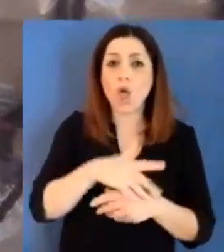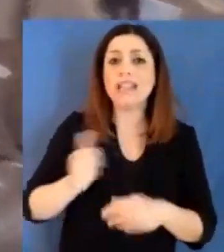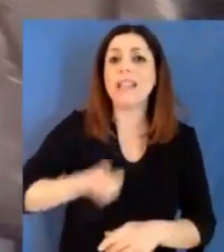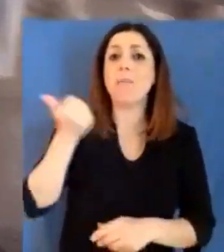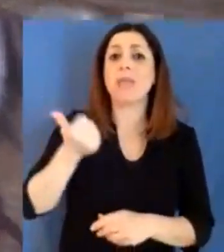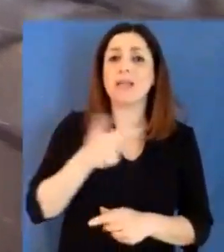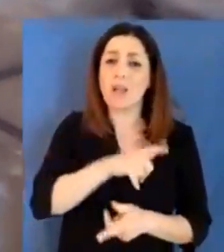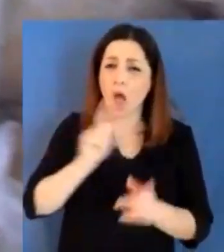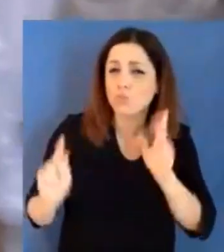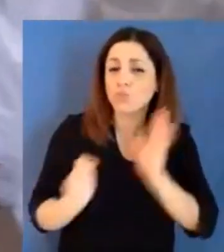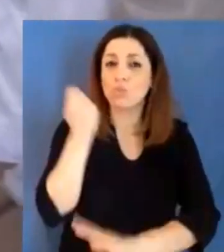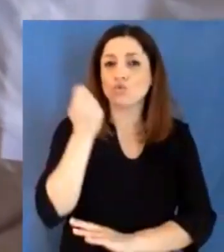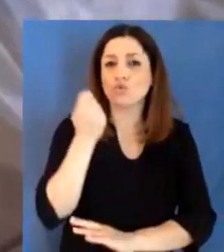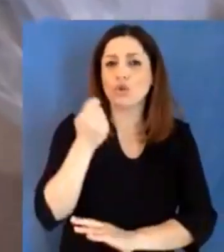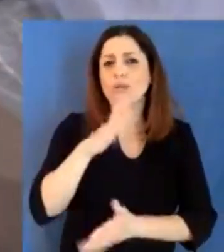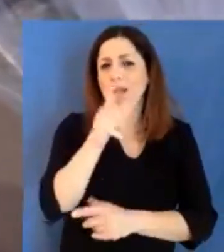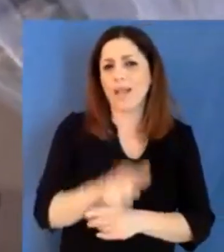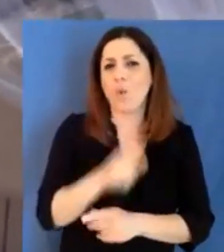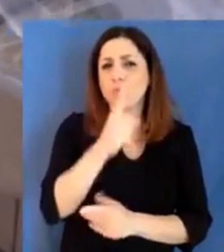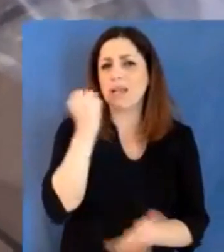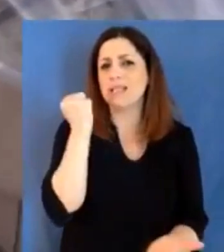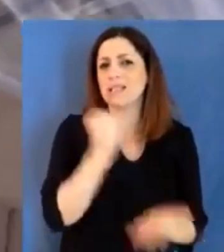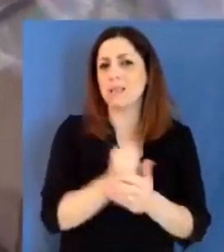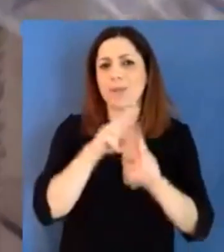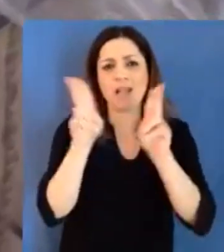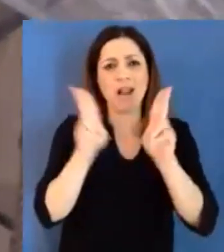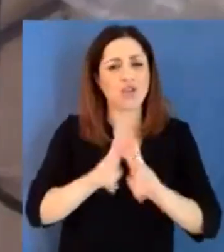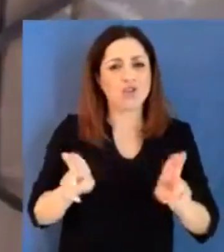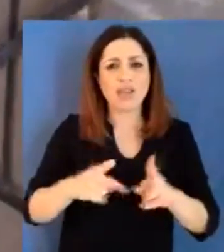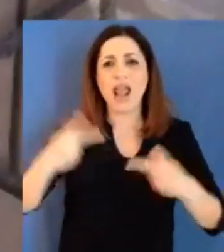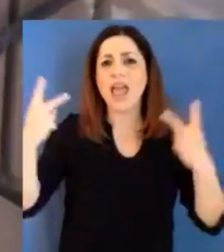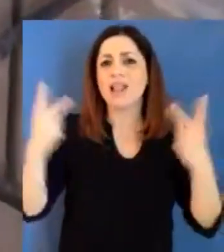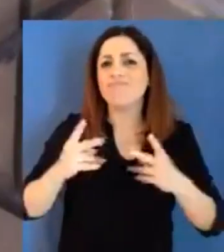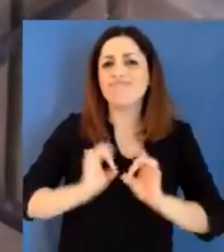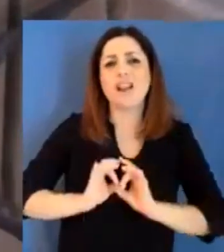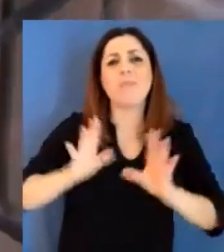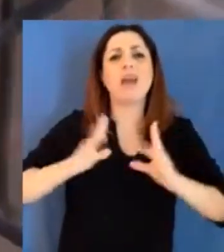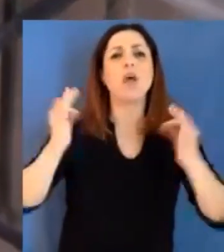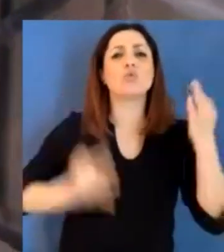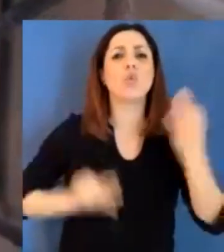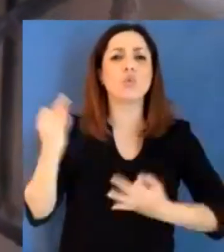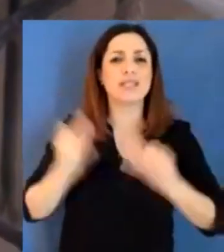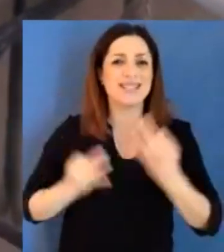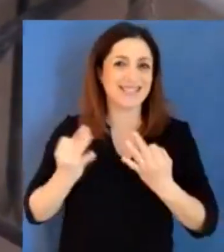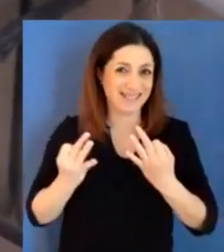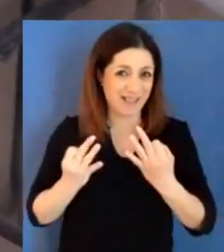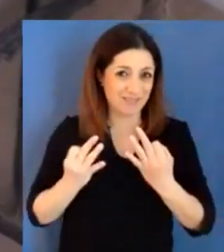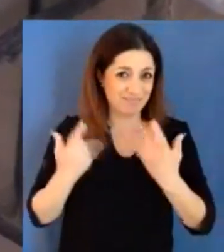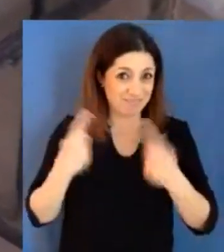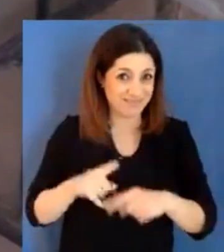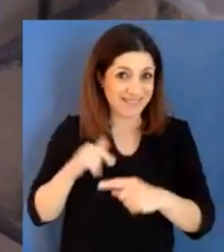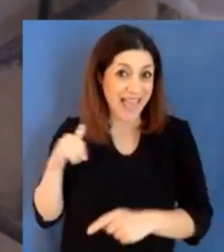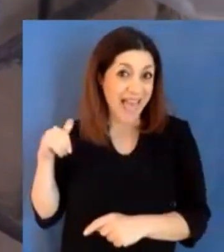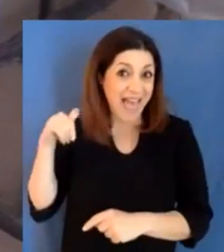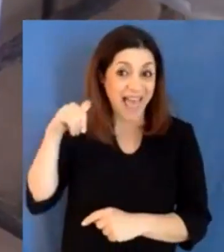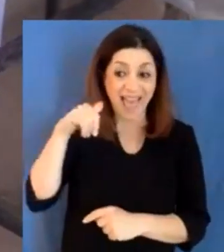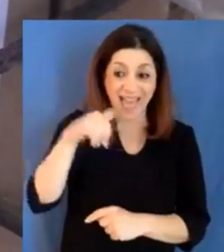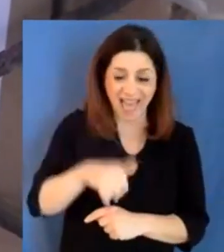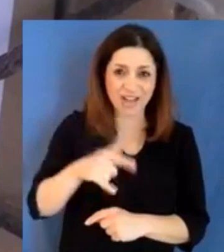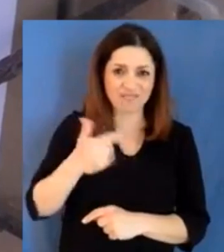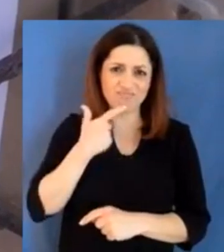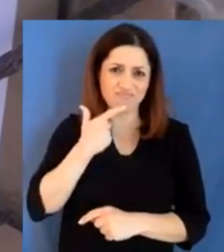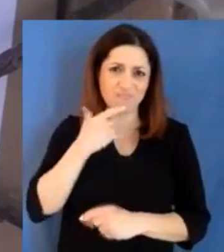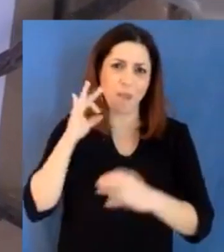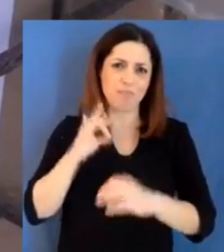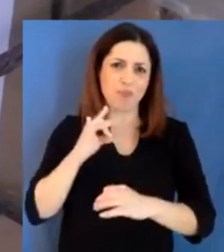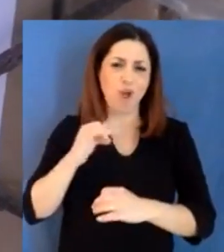questo aereo arriva non solo con l'egida della Repubblica Popolare Cinese ma anche di Nelson Mandela, un